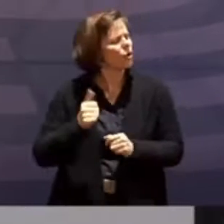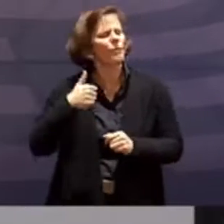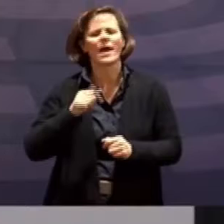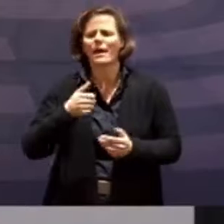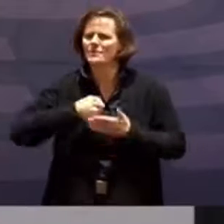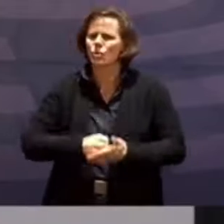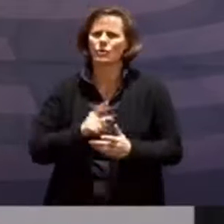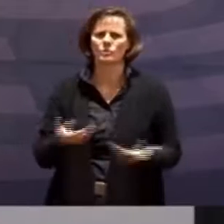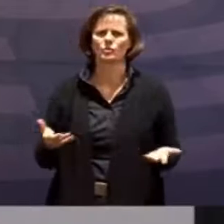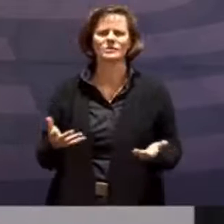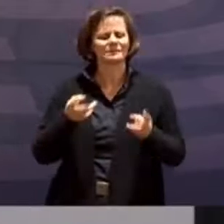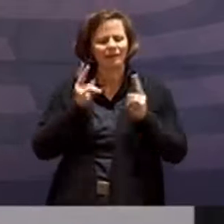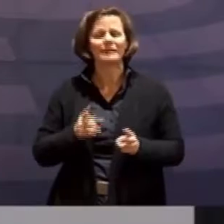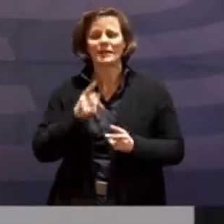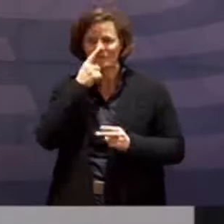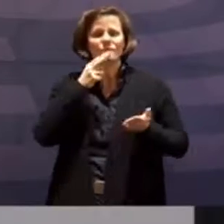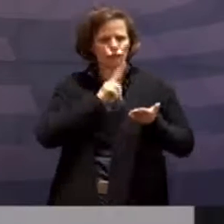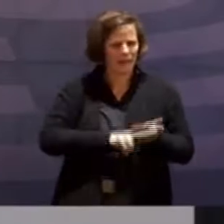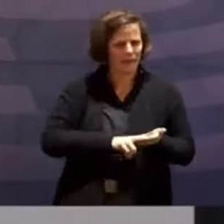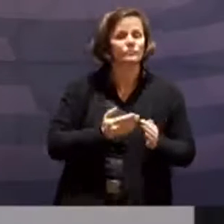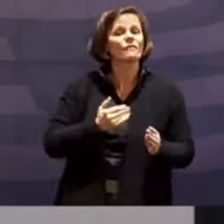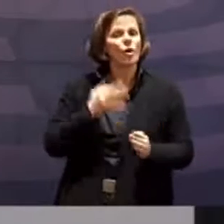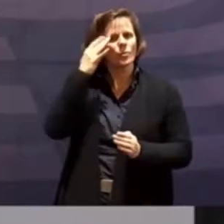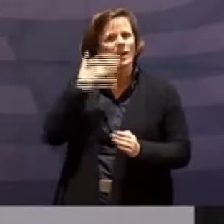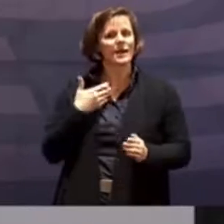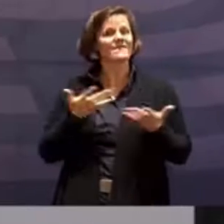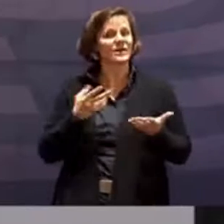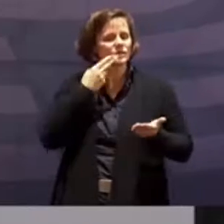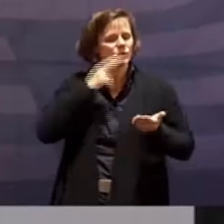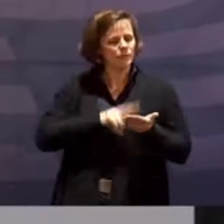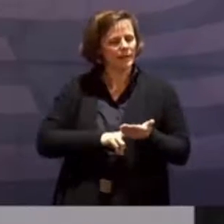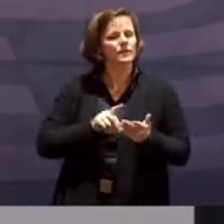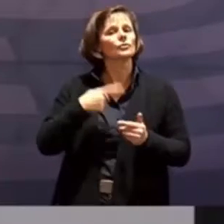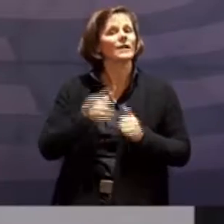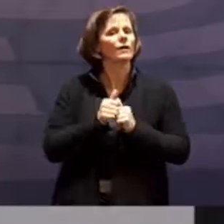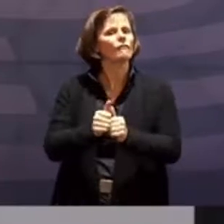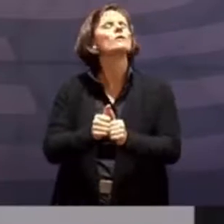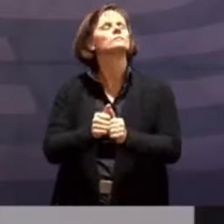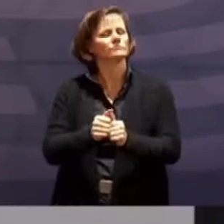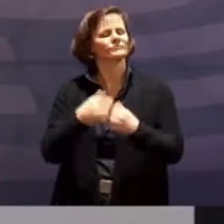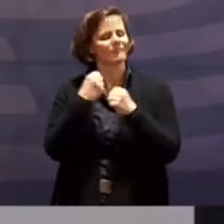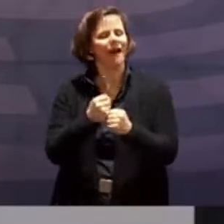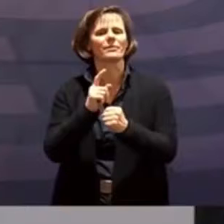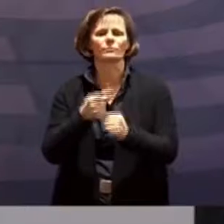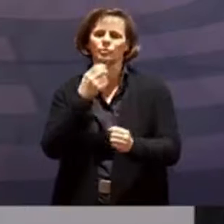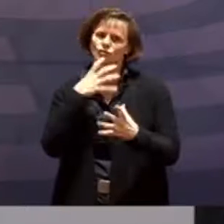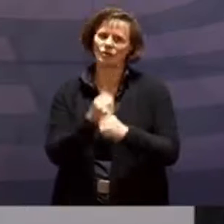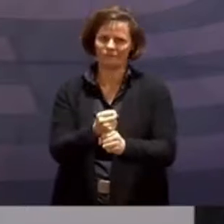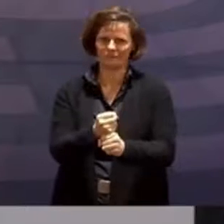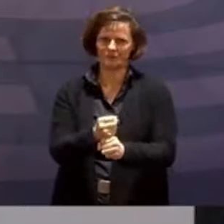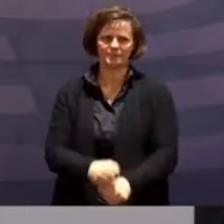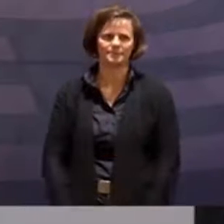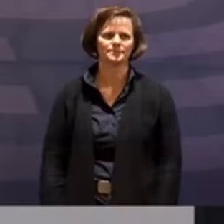Und an dieser Stelle sind wir dann bei Bremen, wo ich finde, dass wir uns sehr gut sehen lassen können. Denn wir sind nach wie vor an